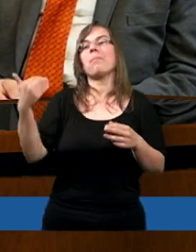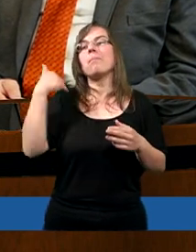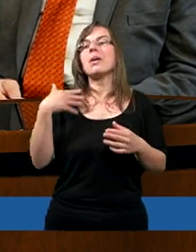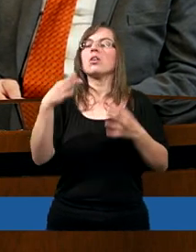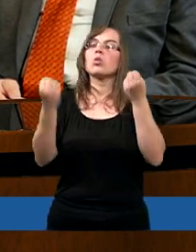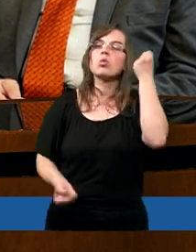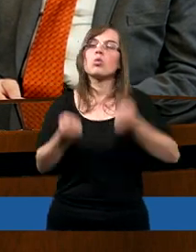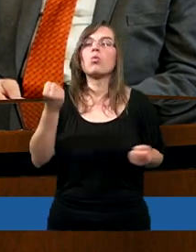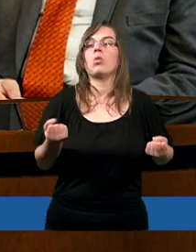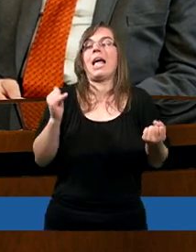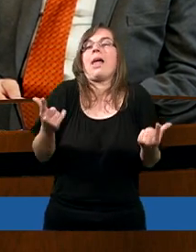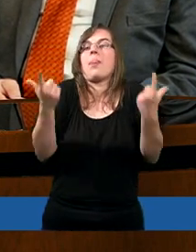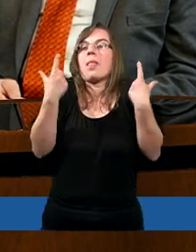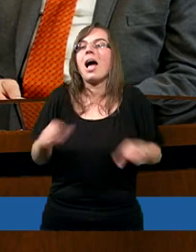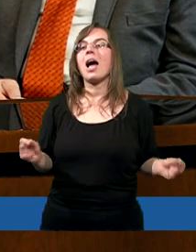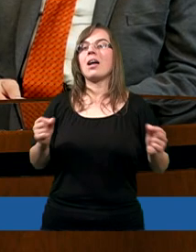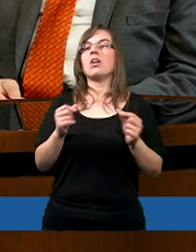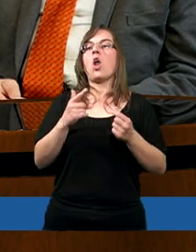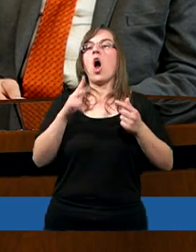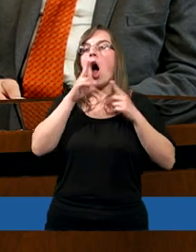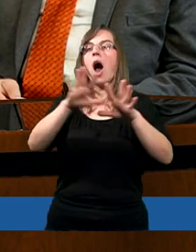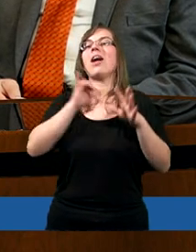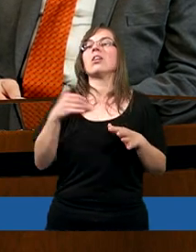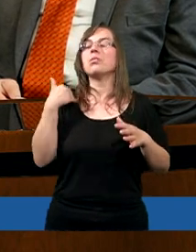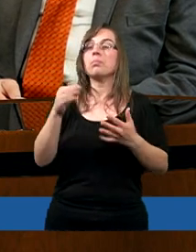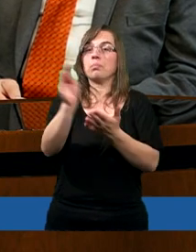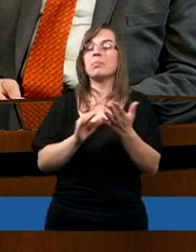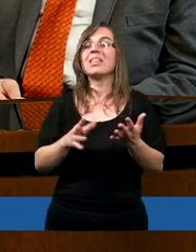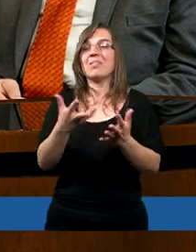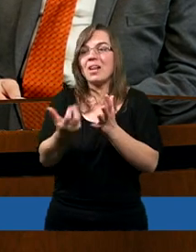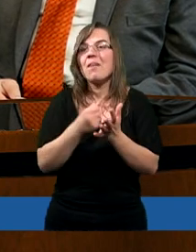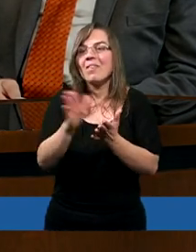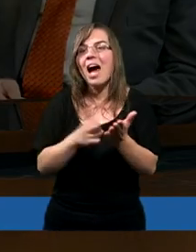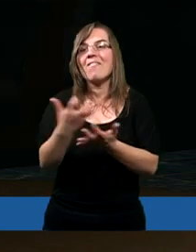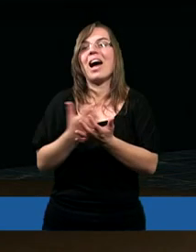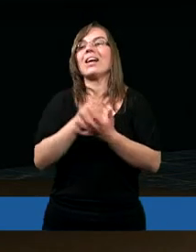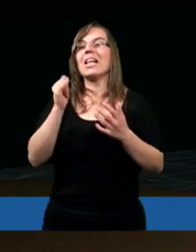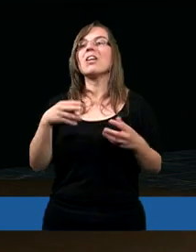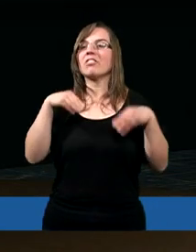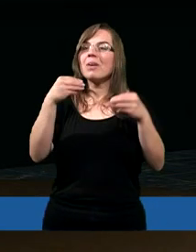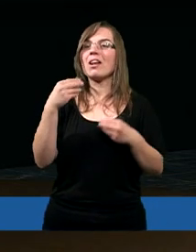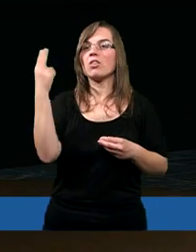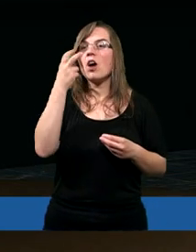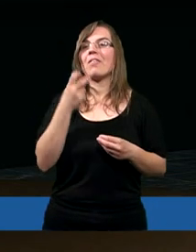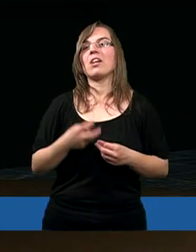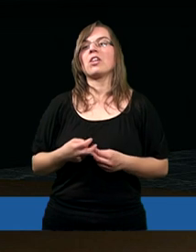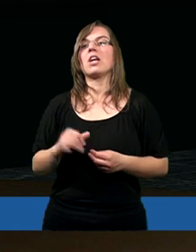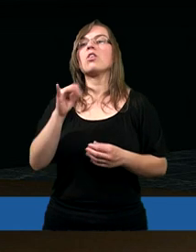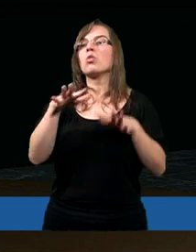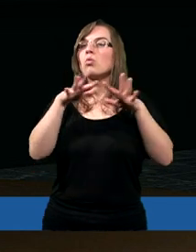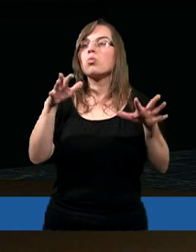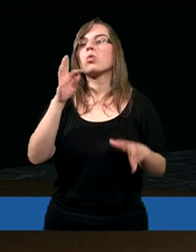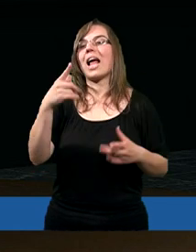niejasne, coś było trudne i nagle okazywało się, że to już w Biblii jest zawarte. Chyba naprawdę